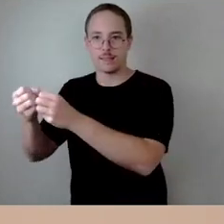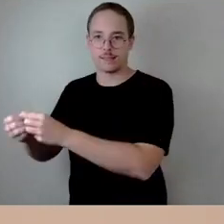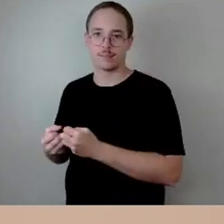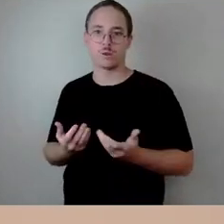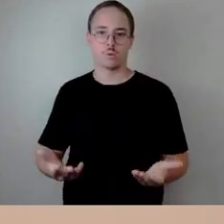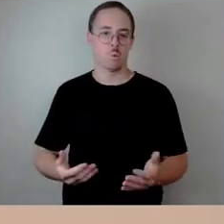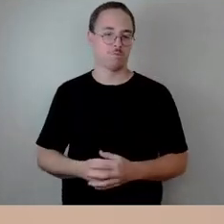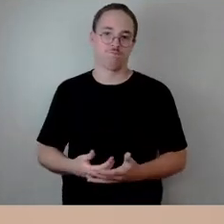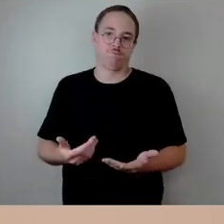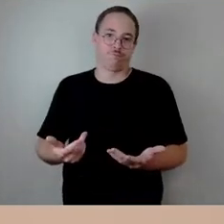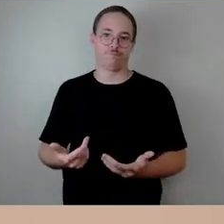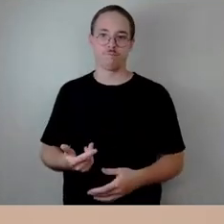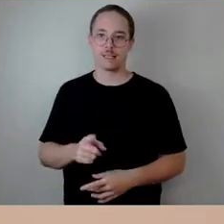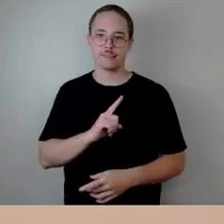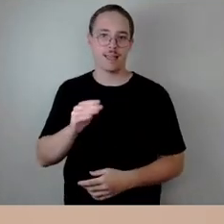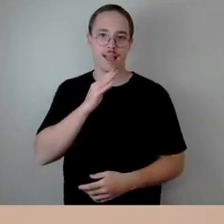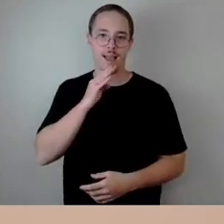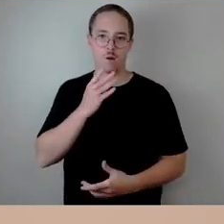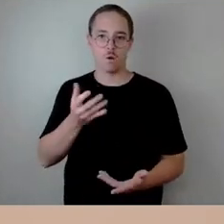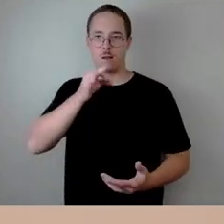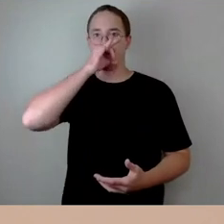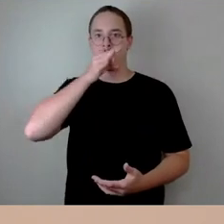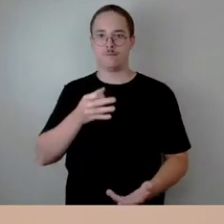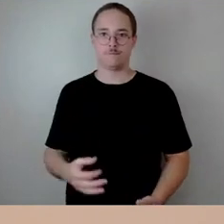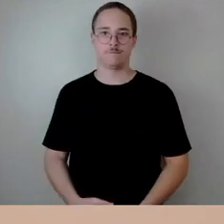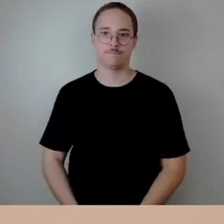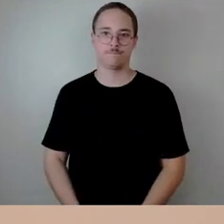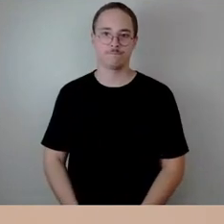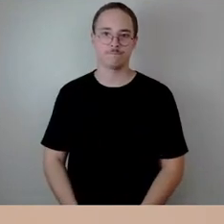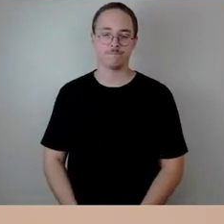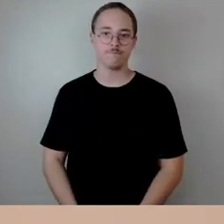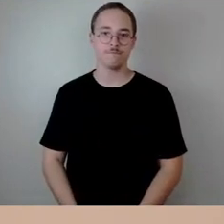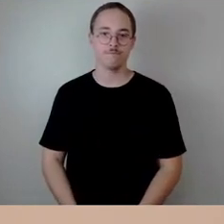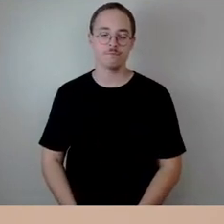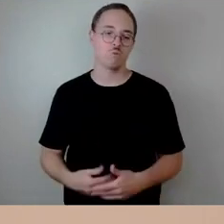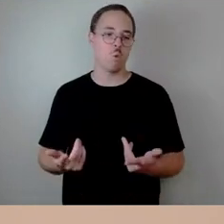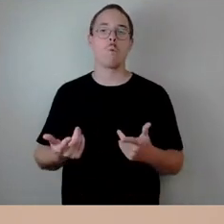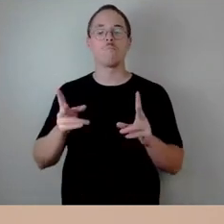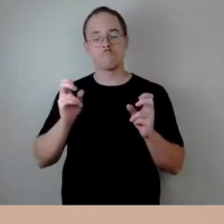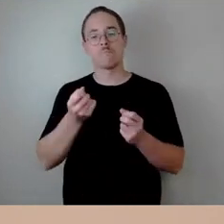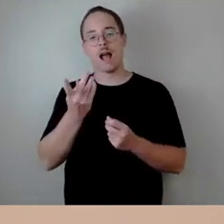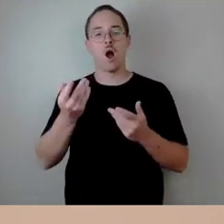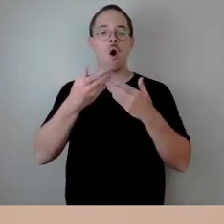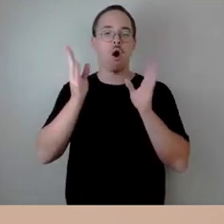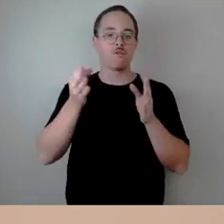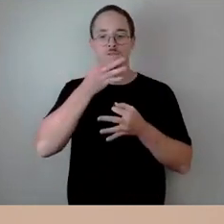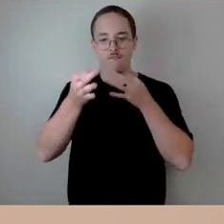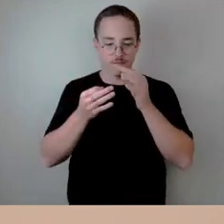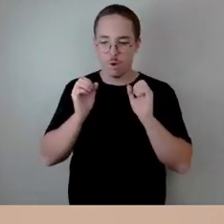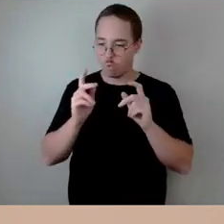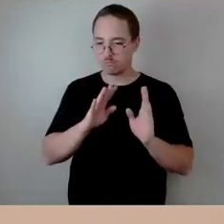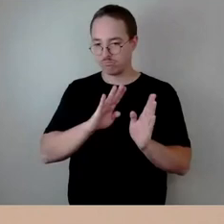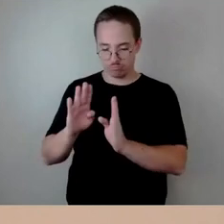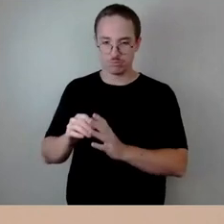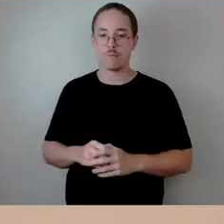Ich denke, das waren die offenen Fragen. Und lassen Sie mich nur einen Satz sagen. Ich habe überhaupt nichts dagegen, Ihnen die